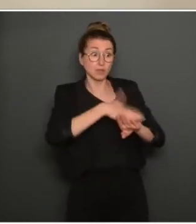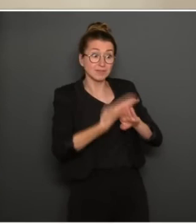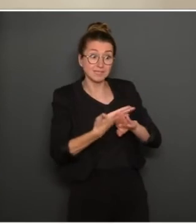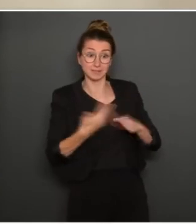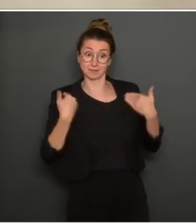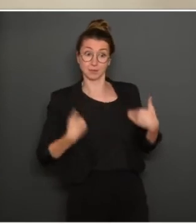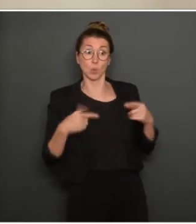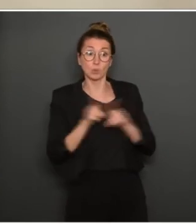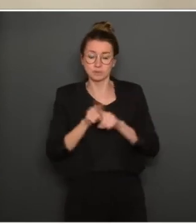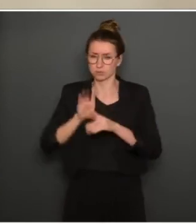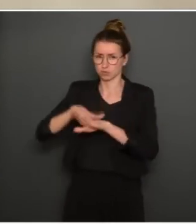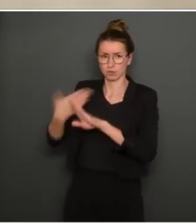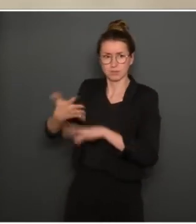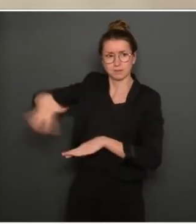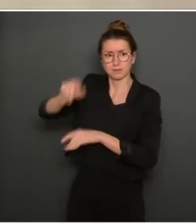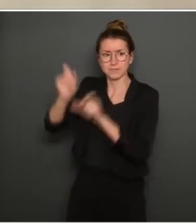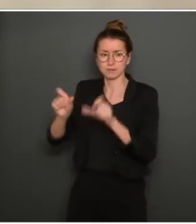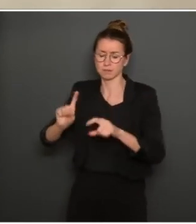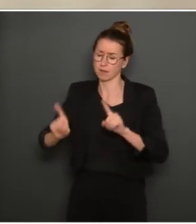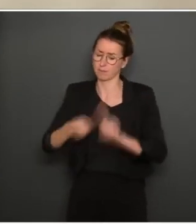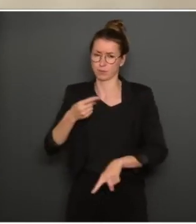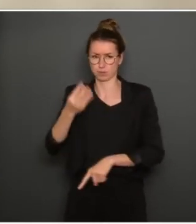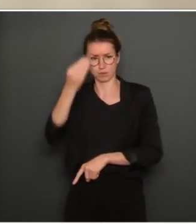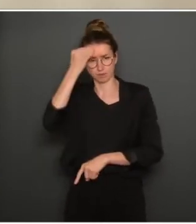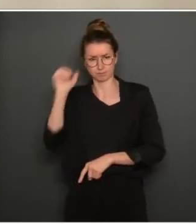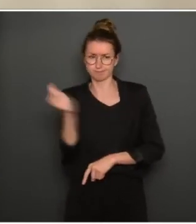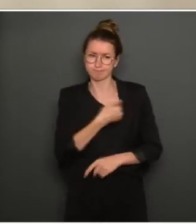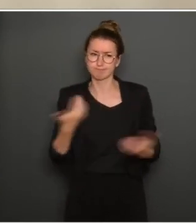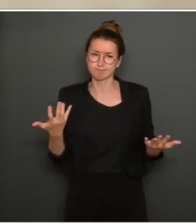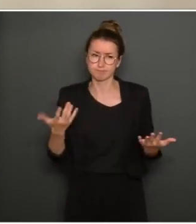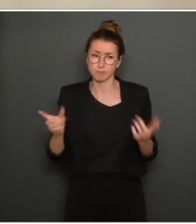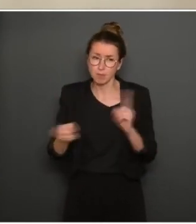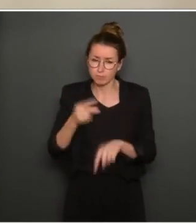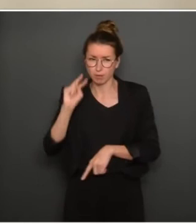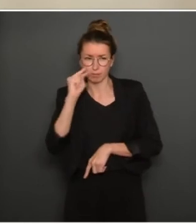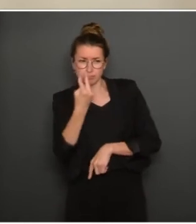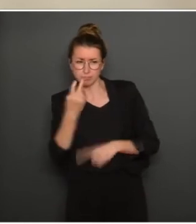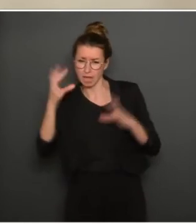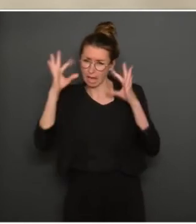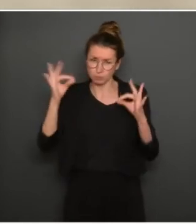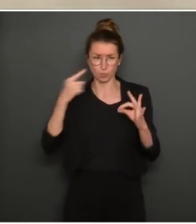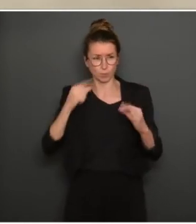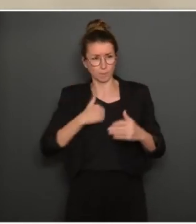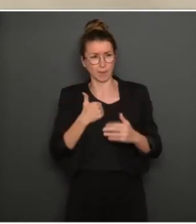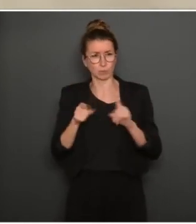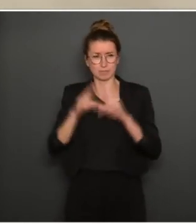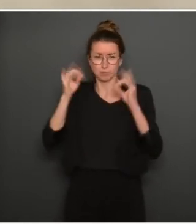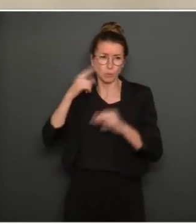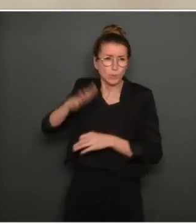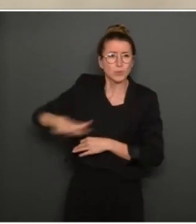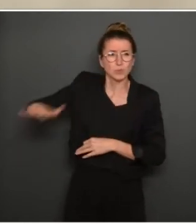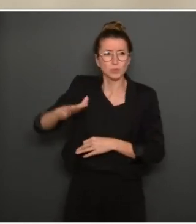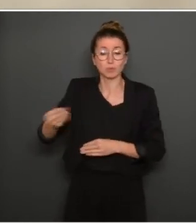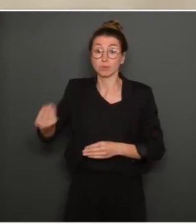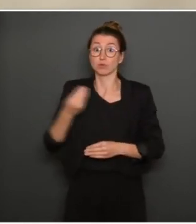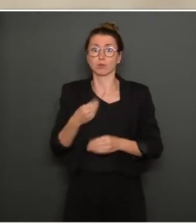des autres. Ce n'est que comme ça que nous arriverons à bout, ensemble, du coronavirus. Peut-être un mot à